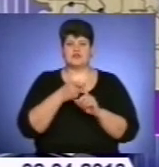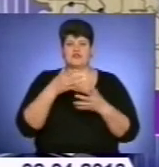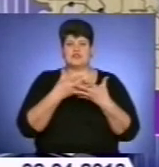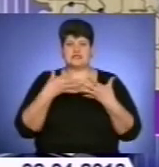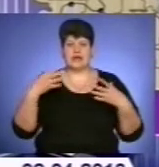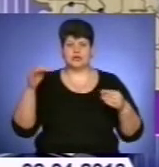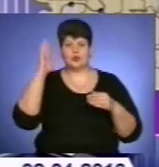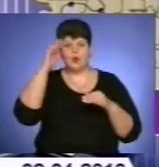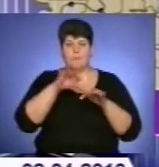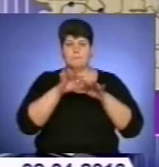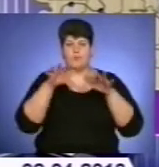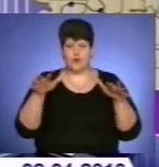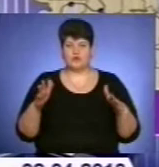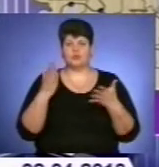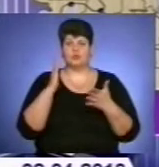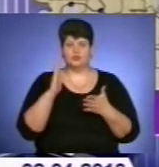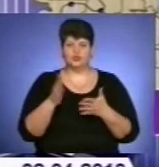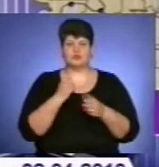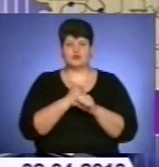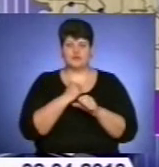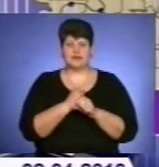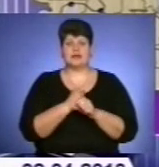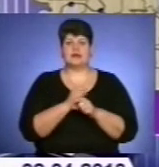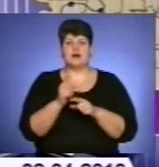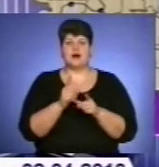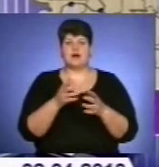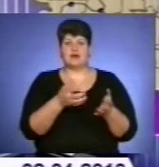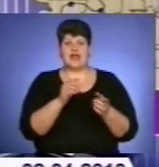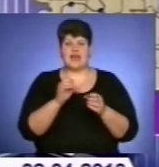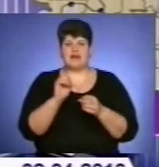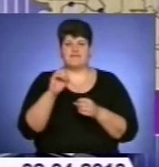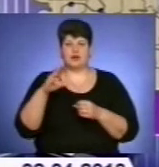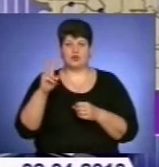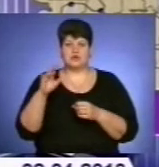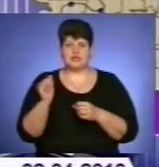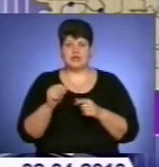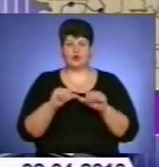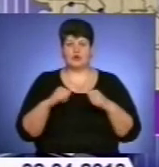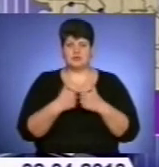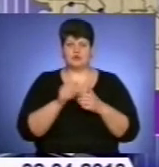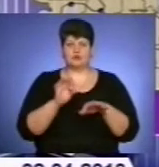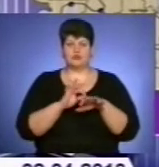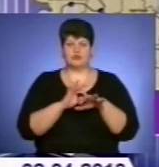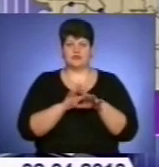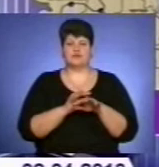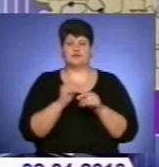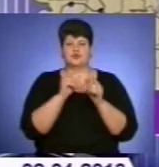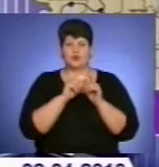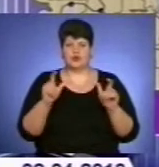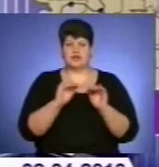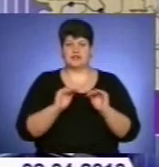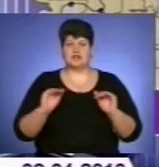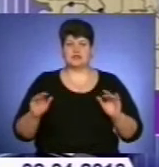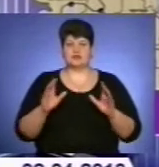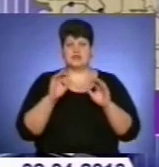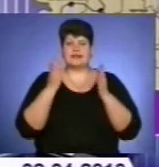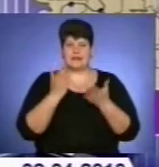населених пунктів працюють евакуаційні комісії. Відселення населення планується проводитися у дитячі дошкільні заклади та школи, де є